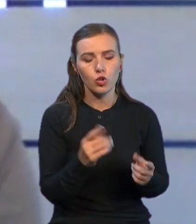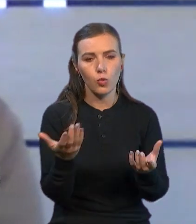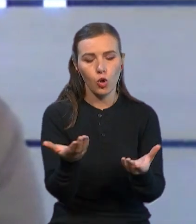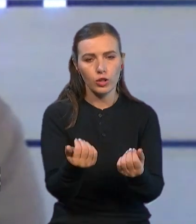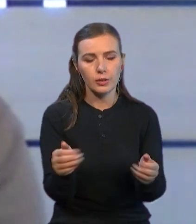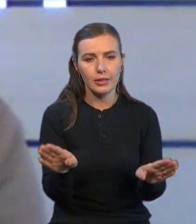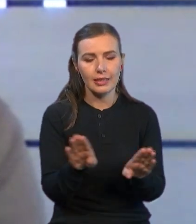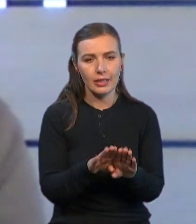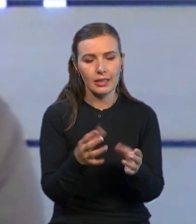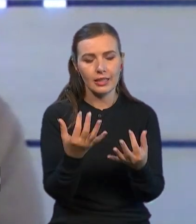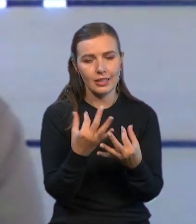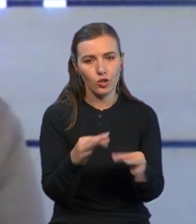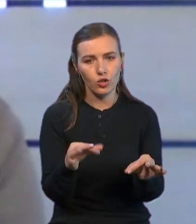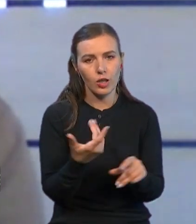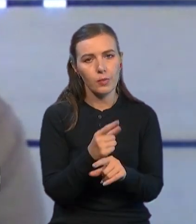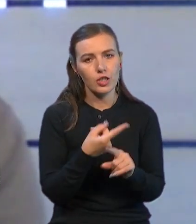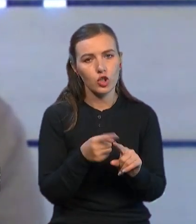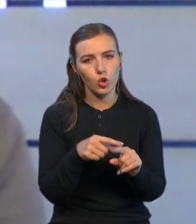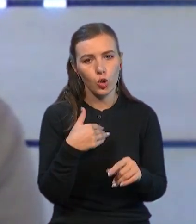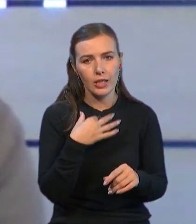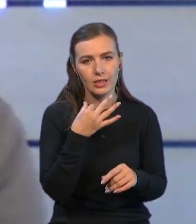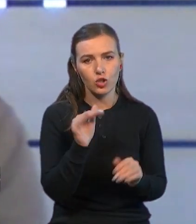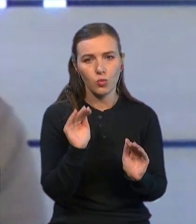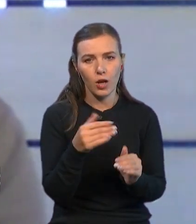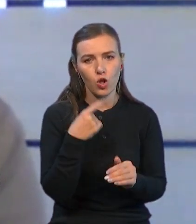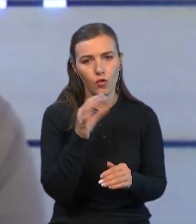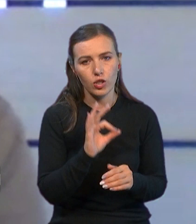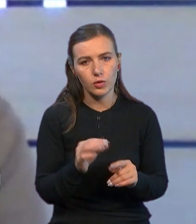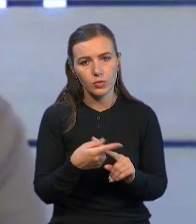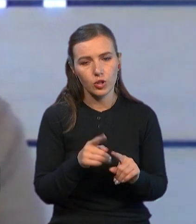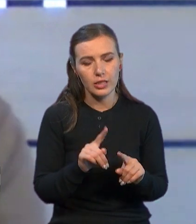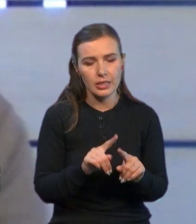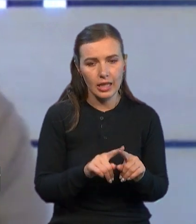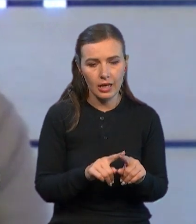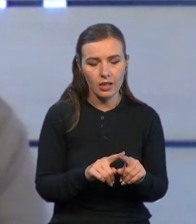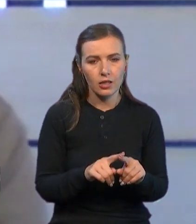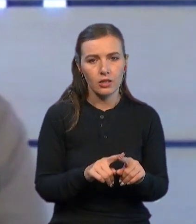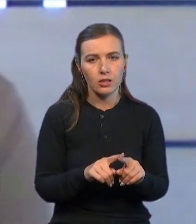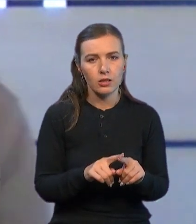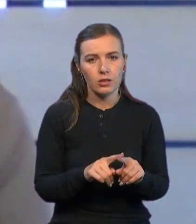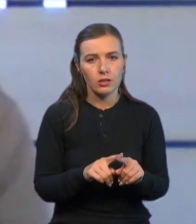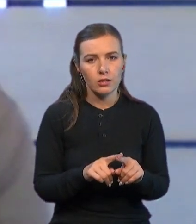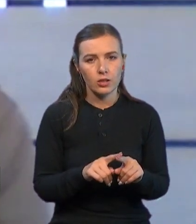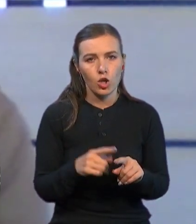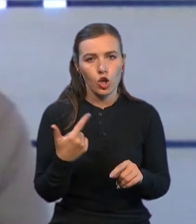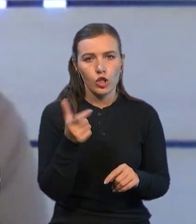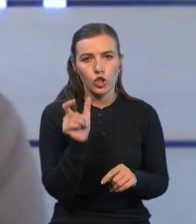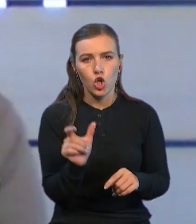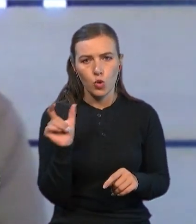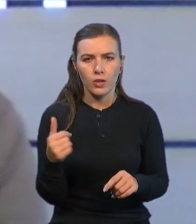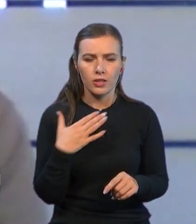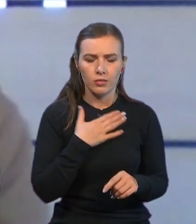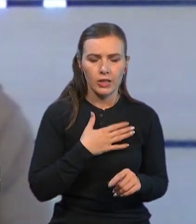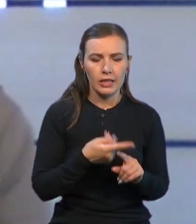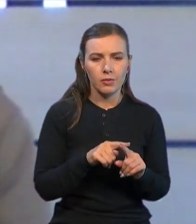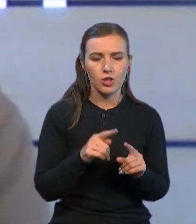Після того, я скажу, можливо, про це мало говорять, бо громадяни переймалися тим,